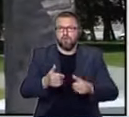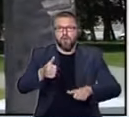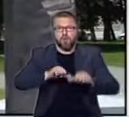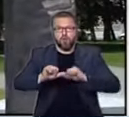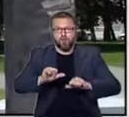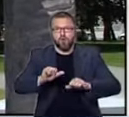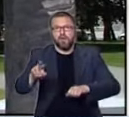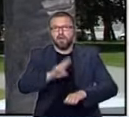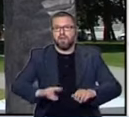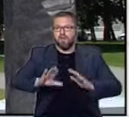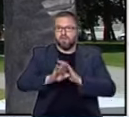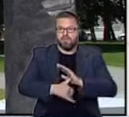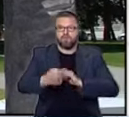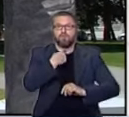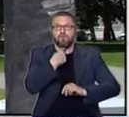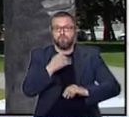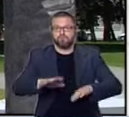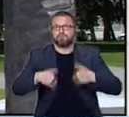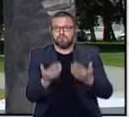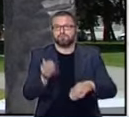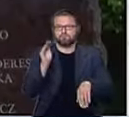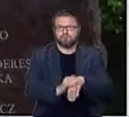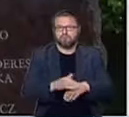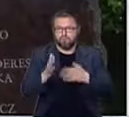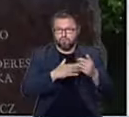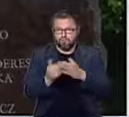radni Łódzkiej Rady Miejskiej jednogłośnie wyrazili zgodę na jego budowę.